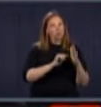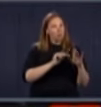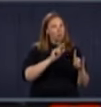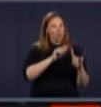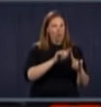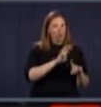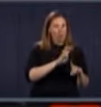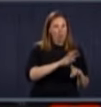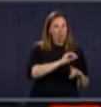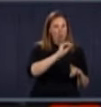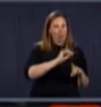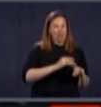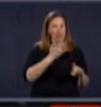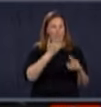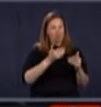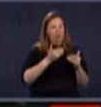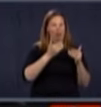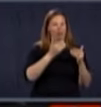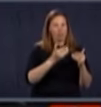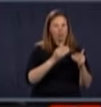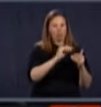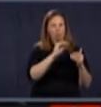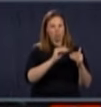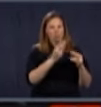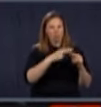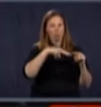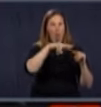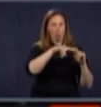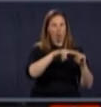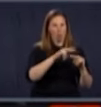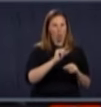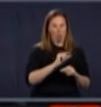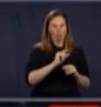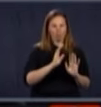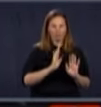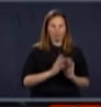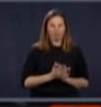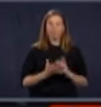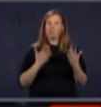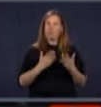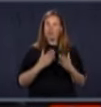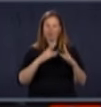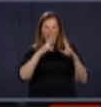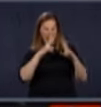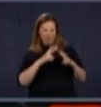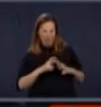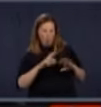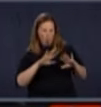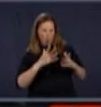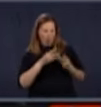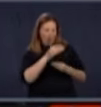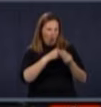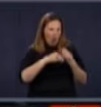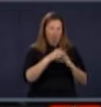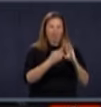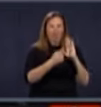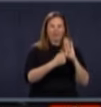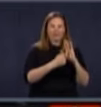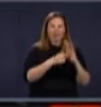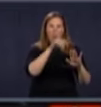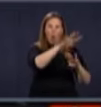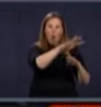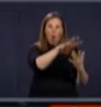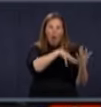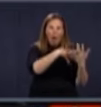et on voudrait aller plus loin. Alors, on est en train d'examiner l'élargissement des heures du bloc opératoire, la